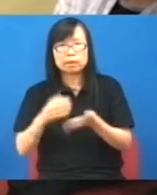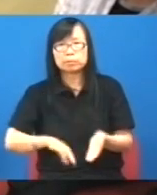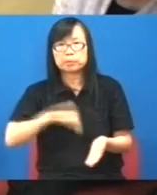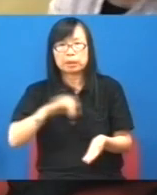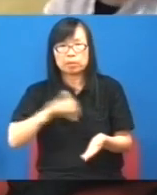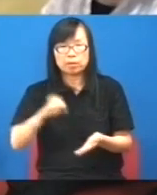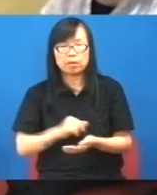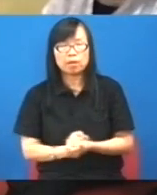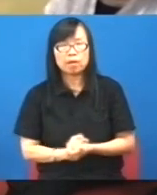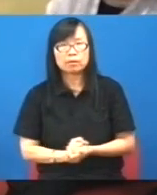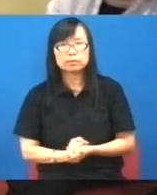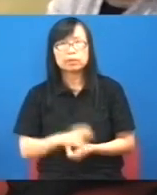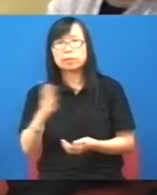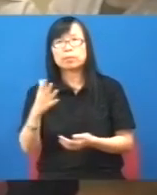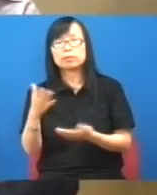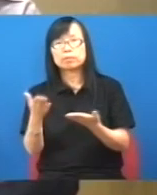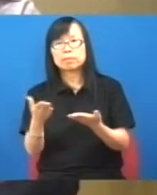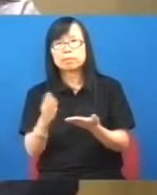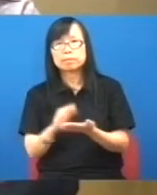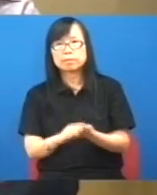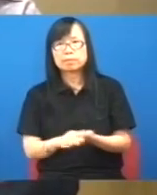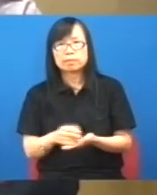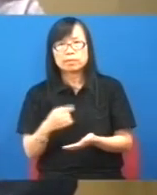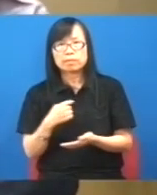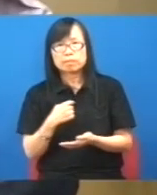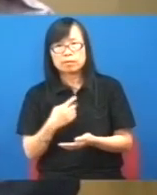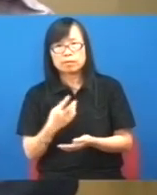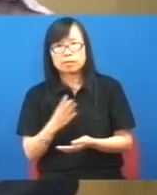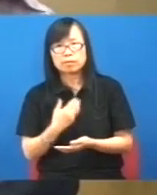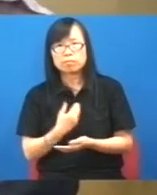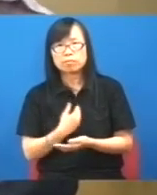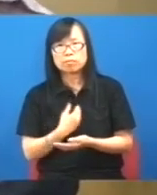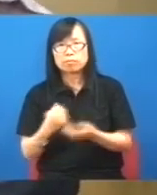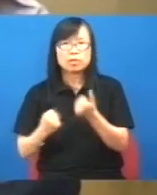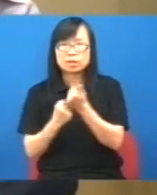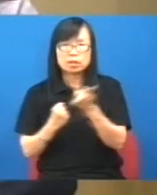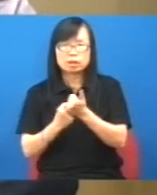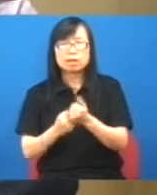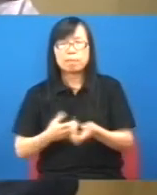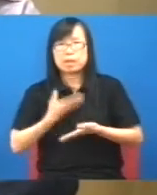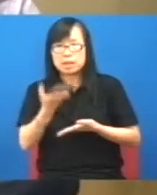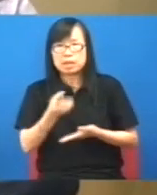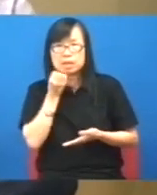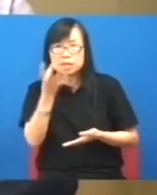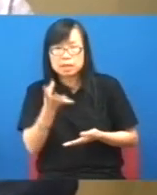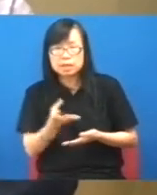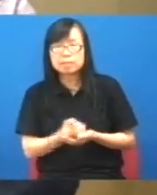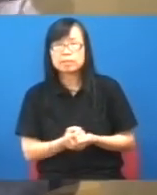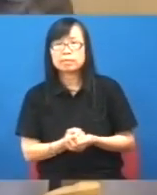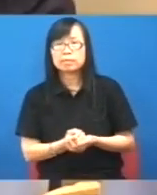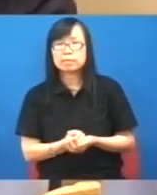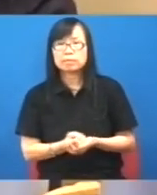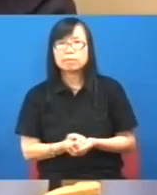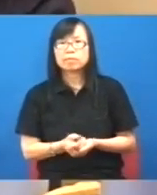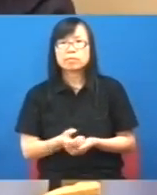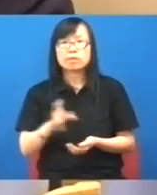那如果你不當周永生是一個學者你當是一個純粹是良憤支持者給一些意見這一個我又那周永生本身是